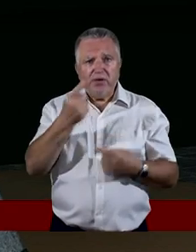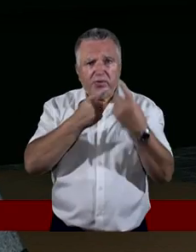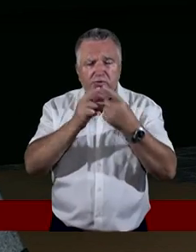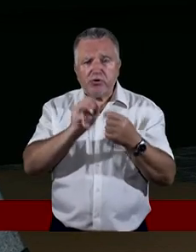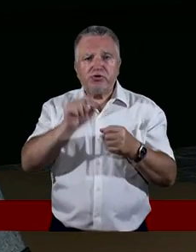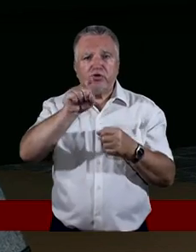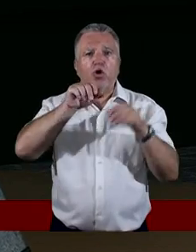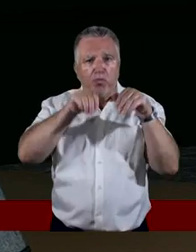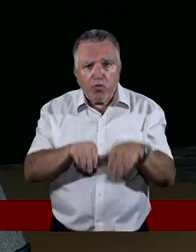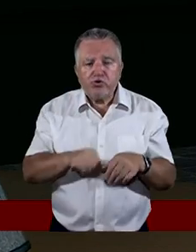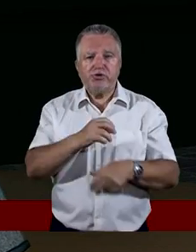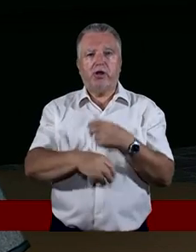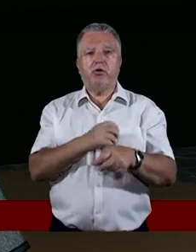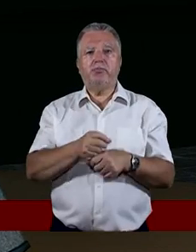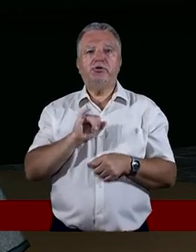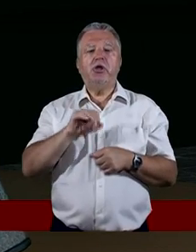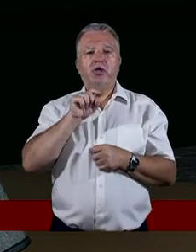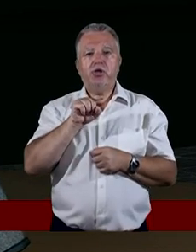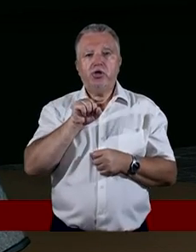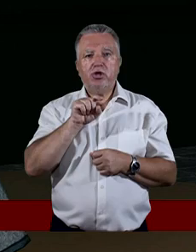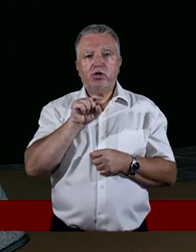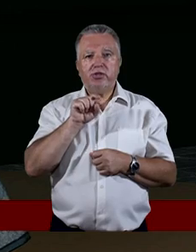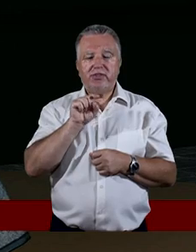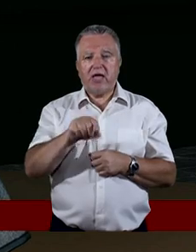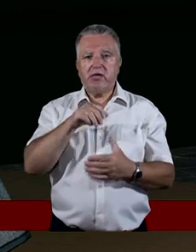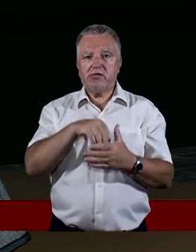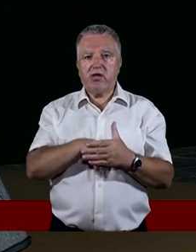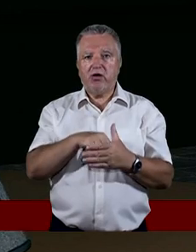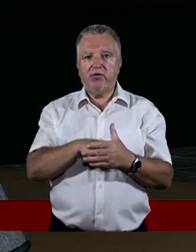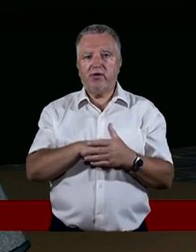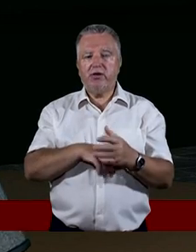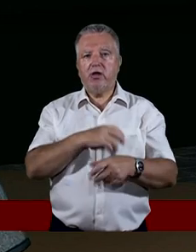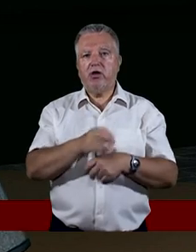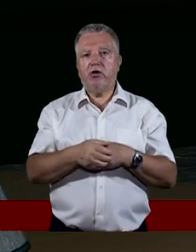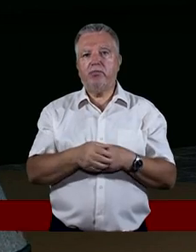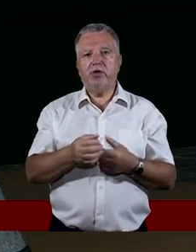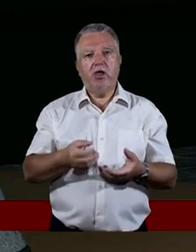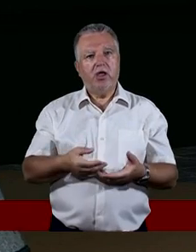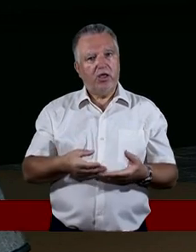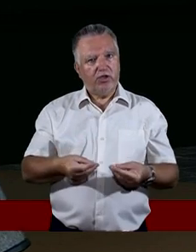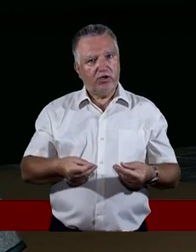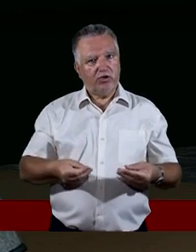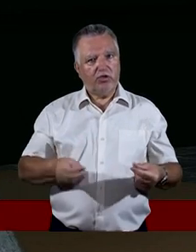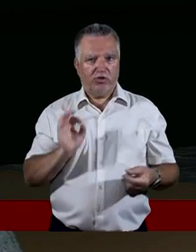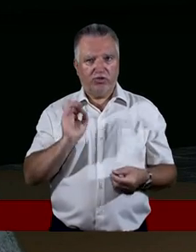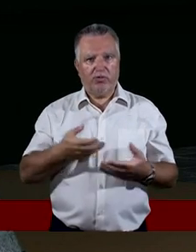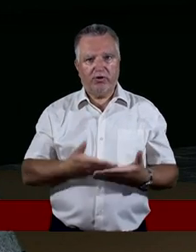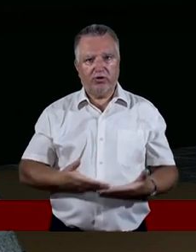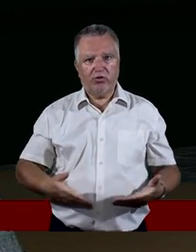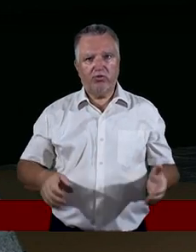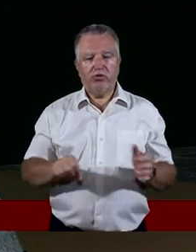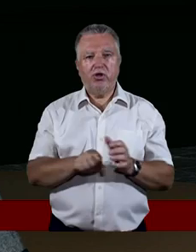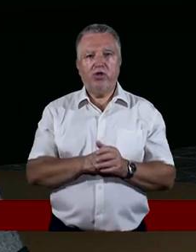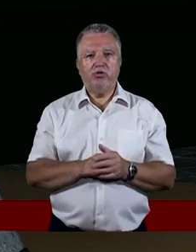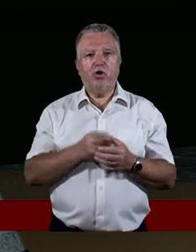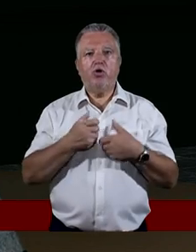robić. I to jest z kolei takie zachowanie, robi grunt do opowiadania, dobrze, a dlaczego ja tak robię?